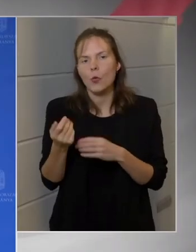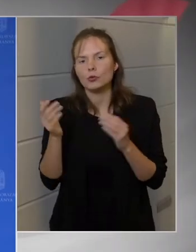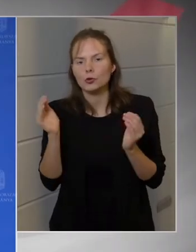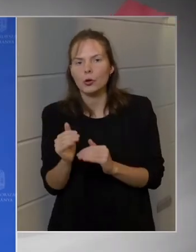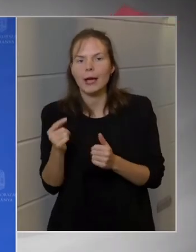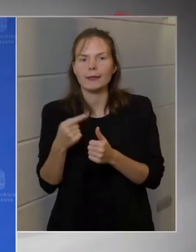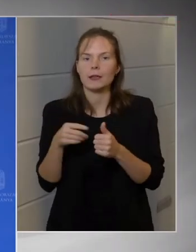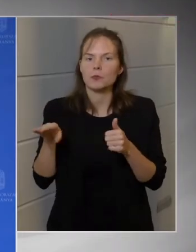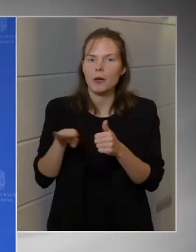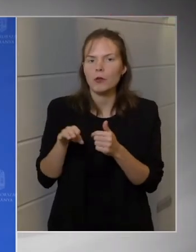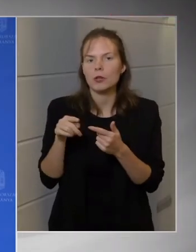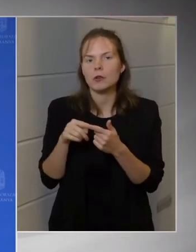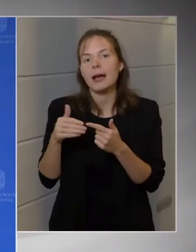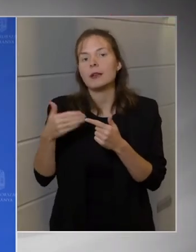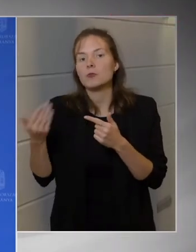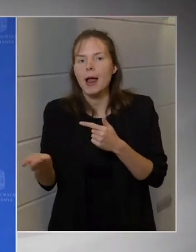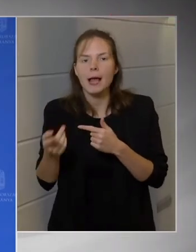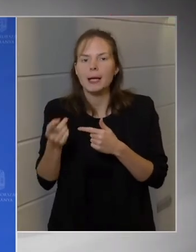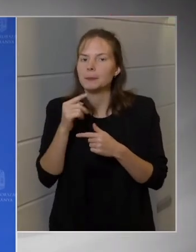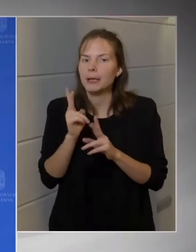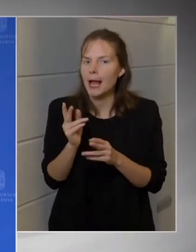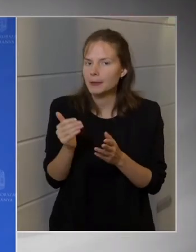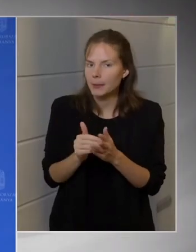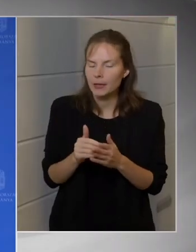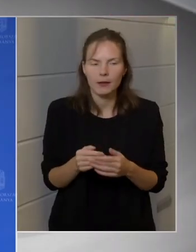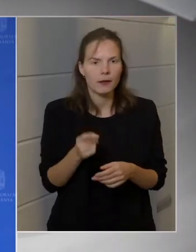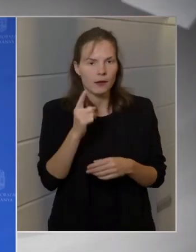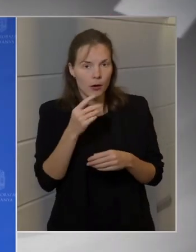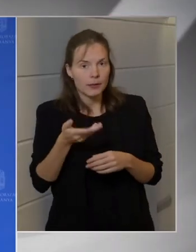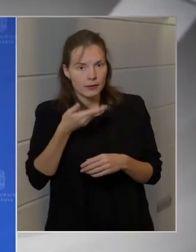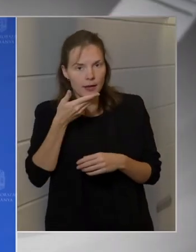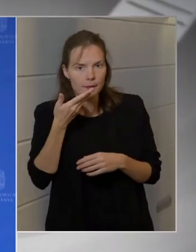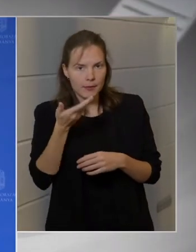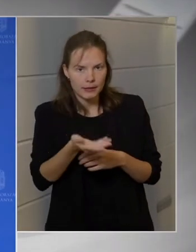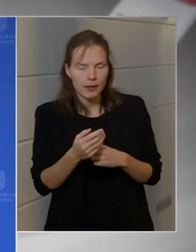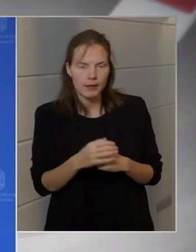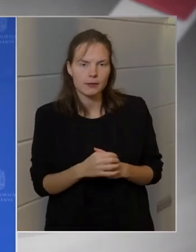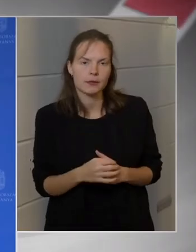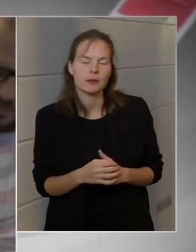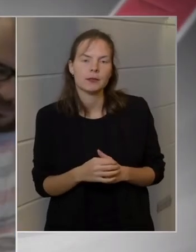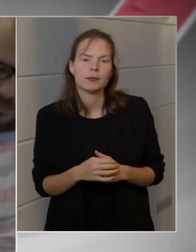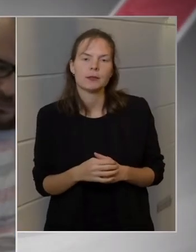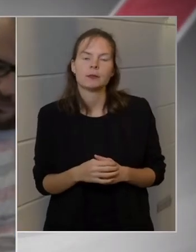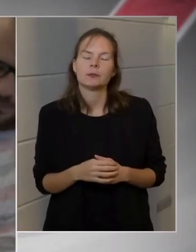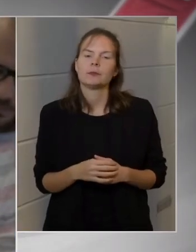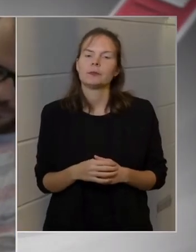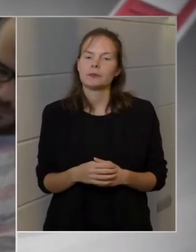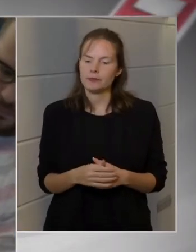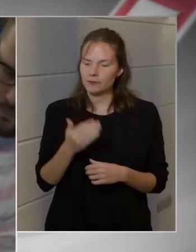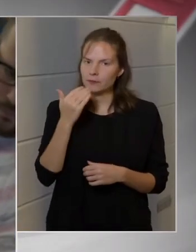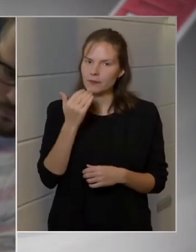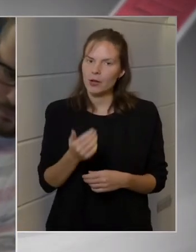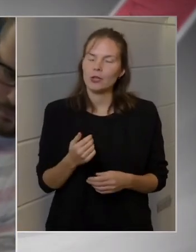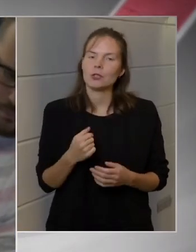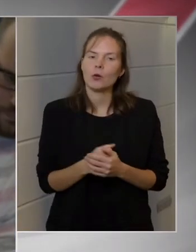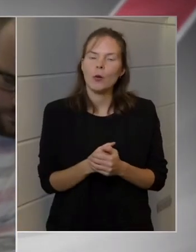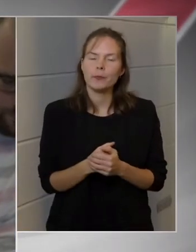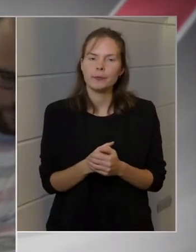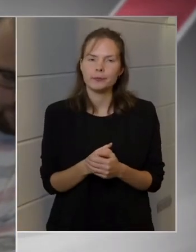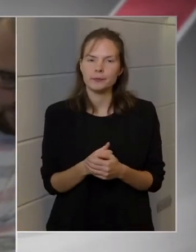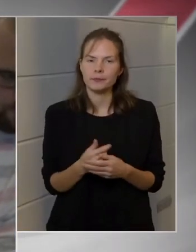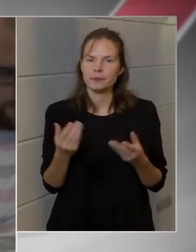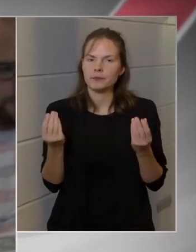befagyasztáson kívül? Hát az ön által említett körben kell gondolkozni. Köszönöm. Azt